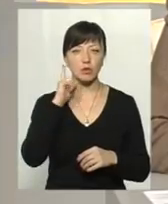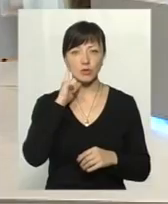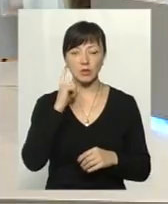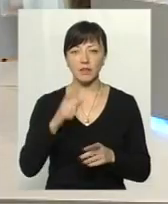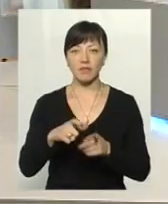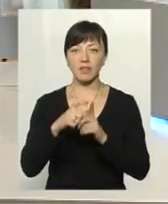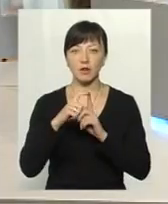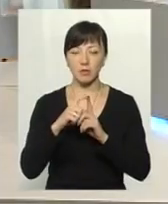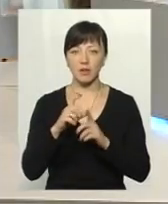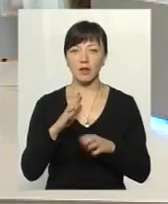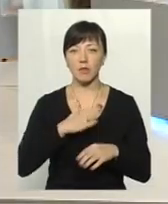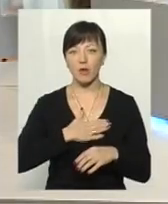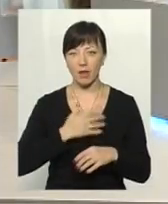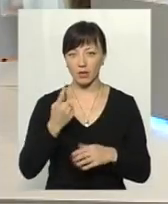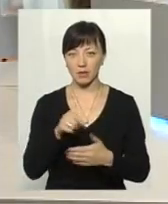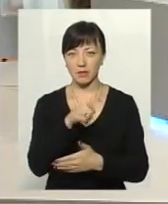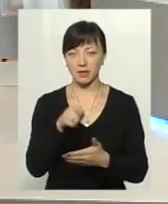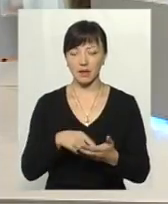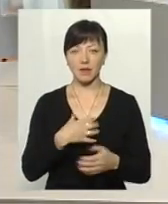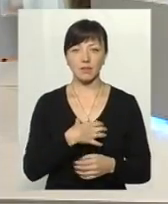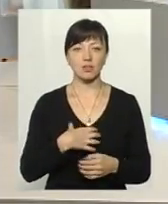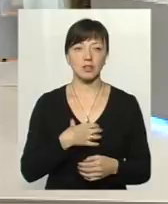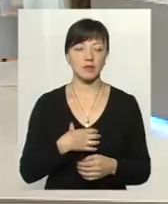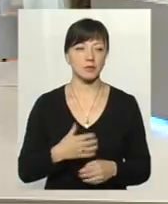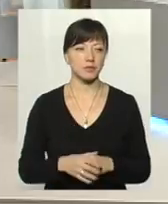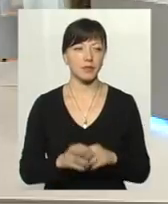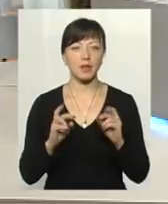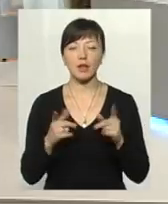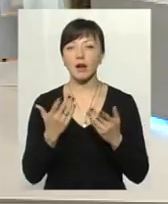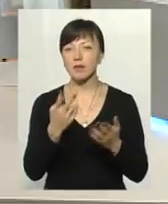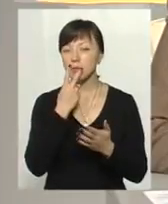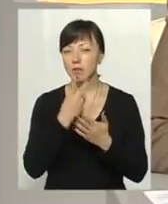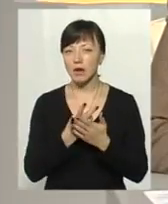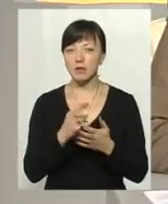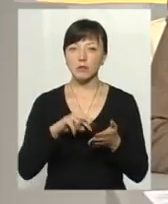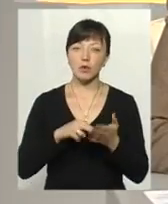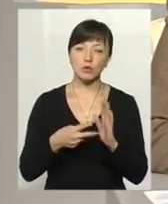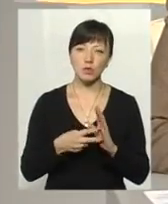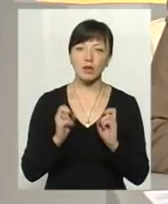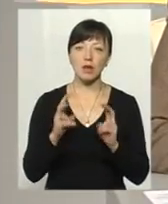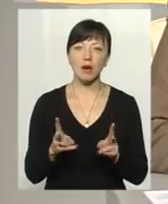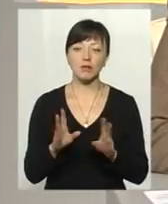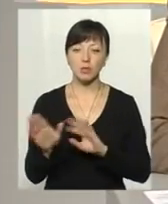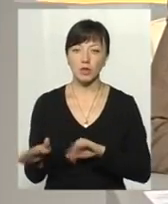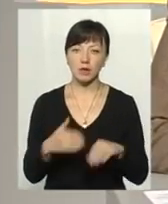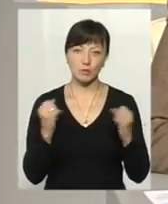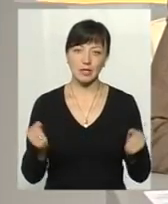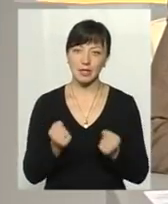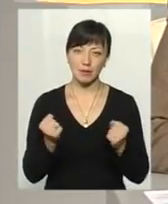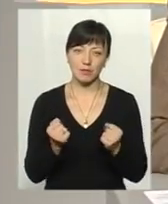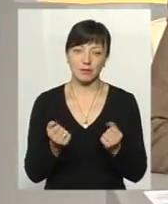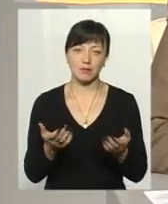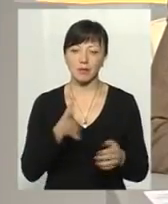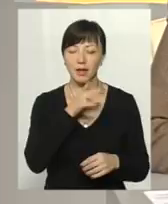почути відповідь на моє ще одне важливе питання. Як ви бачите, як прогнозуєте, як ми пройдемо цю зиму,